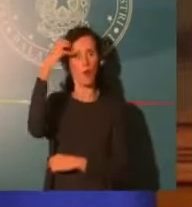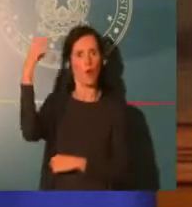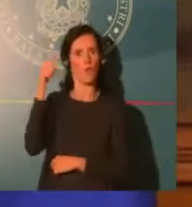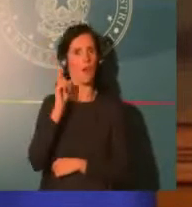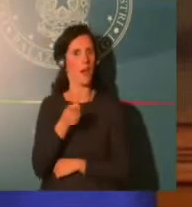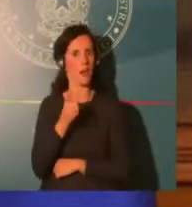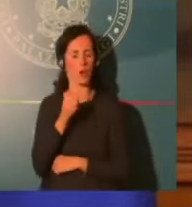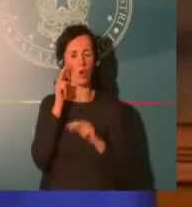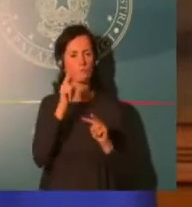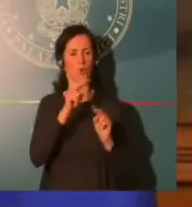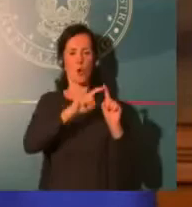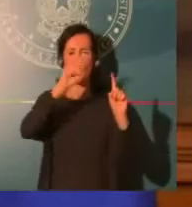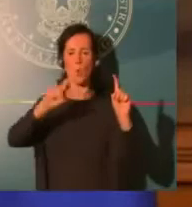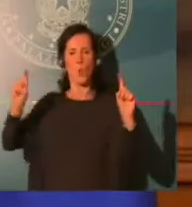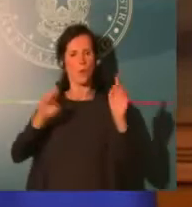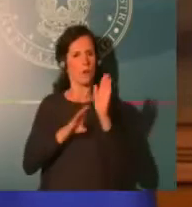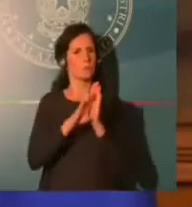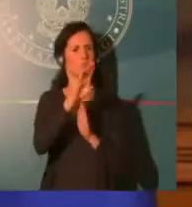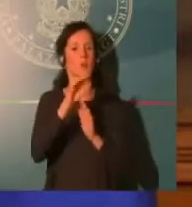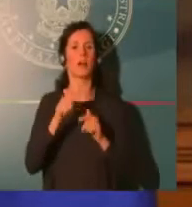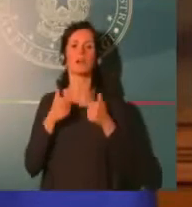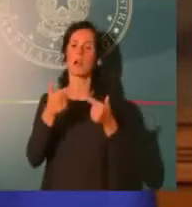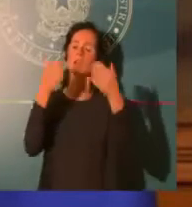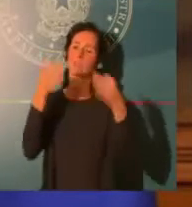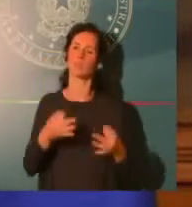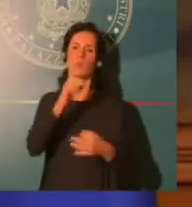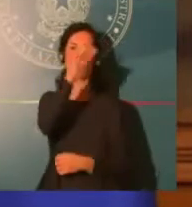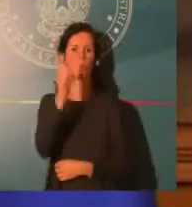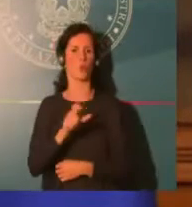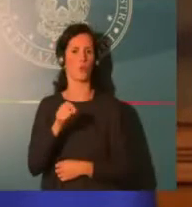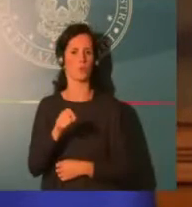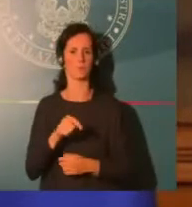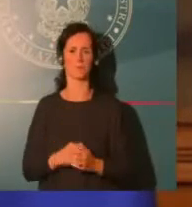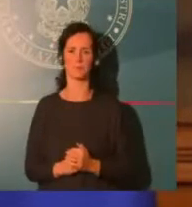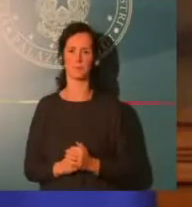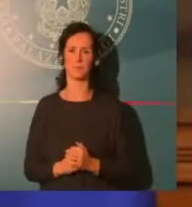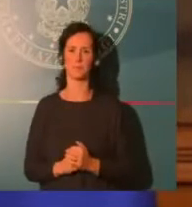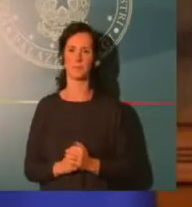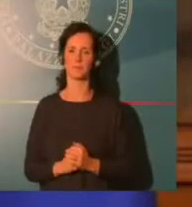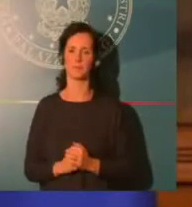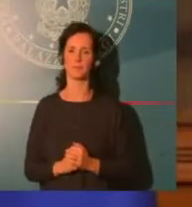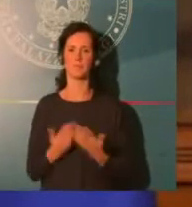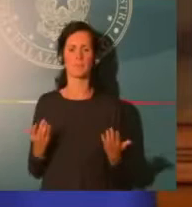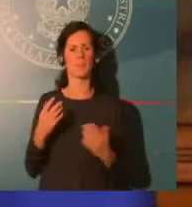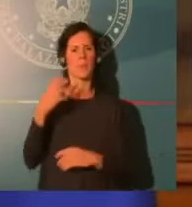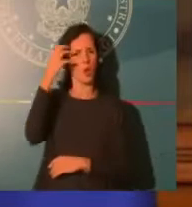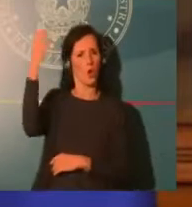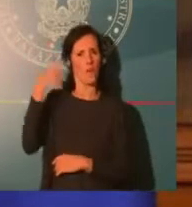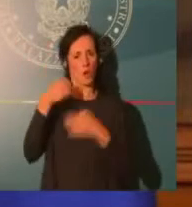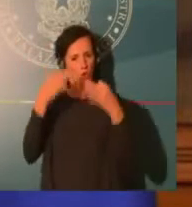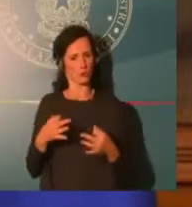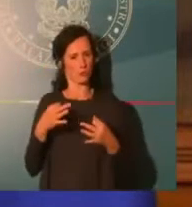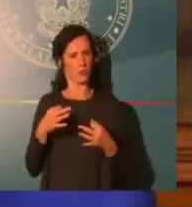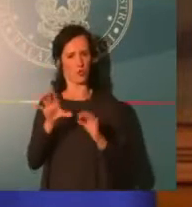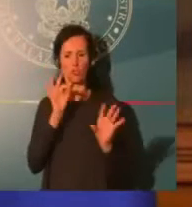legittimamente criticate. Siamo, per fortuna, viviamo in uno Stato democratico. Quindi le scelte del Governo è giusto che siano